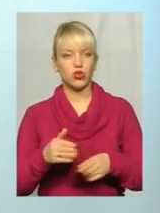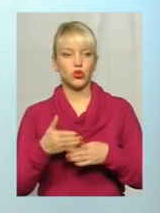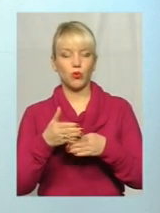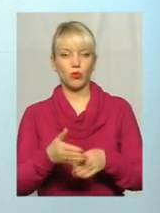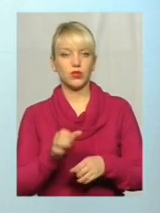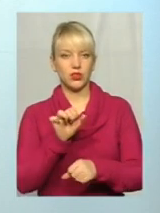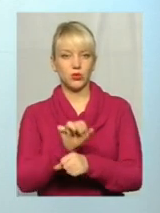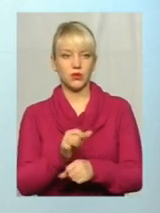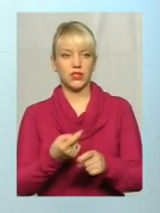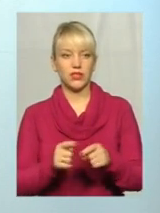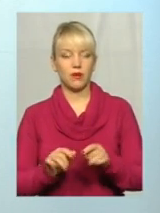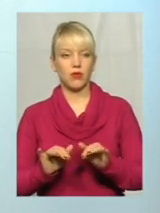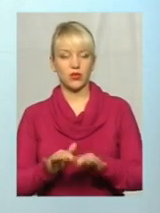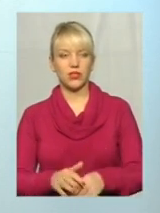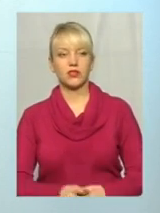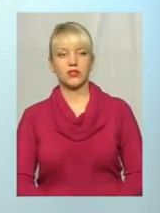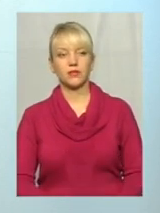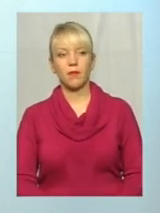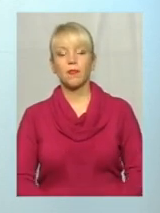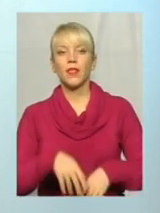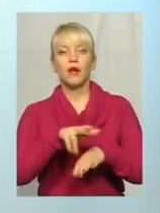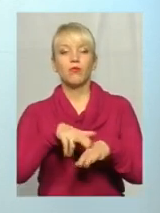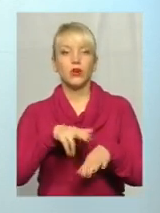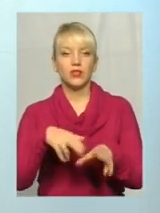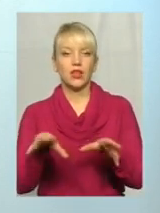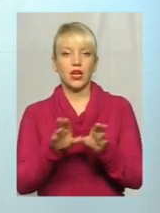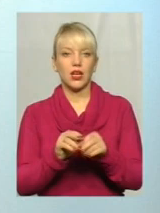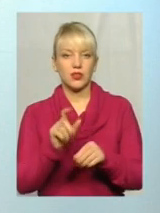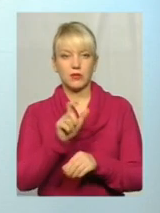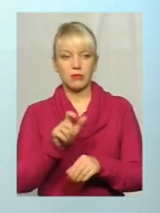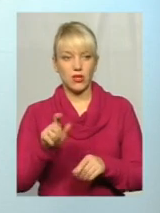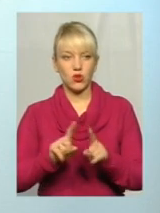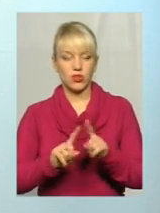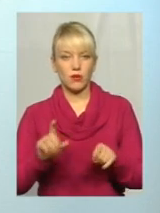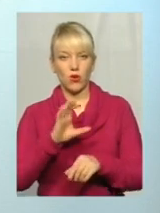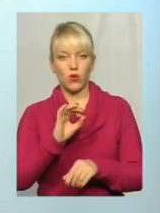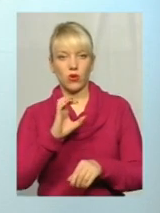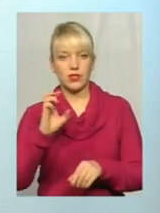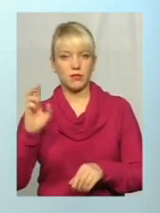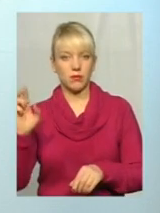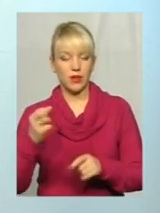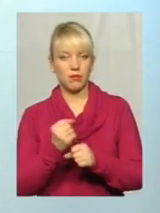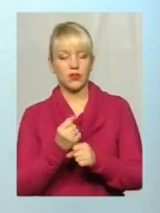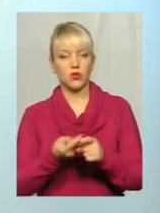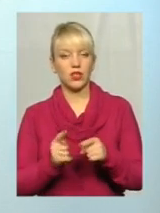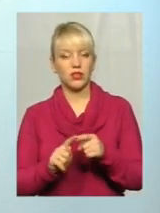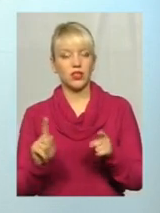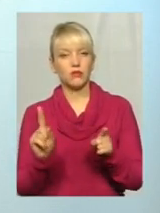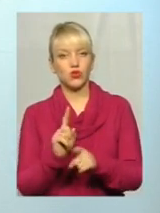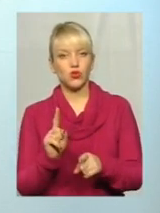зупинити ці процеси. Поліція разом з мешканцями, особливо з ОСББ, працюють над тим, щоб